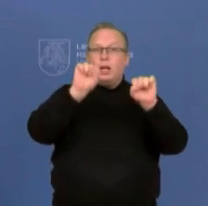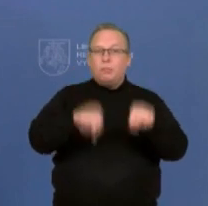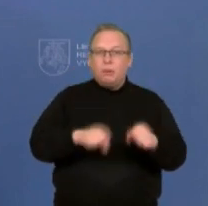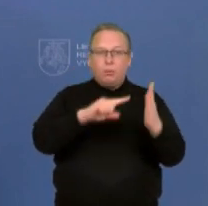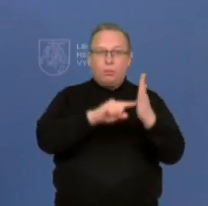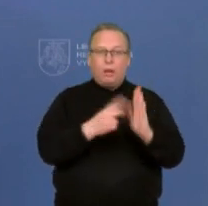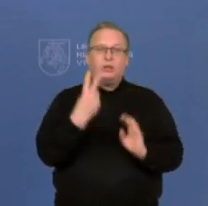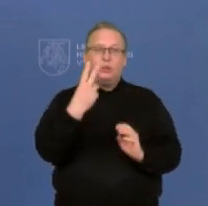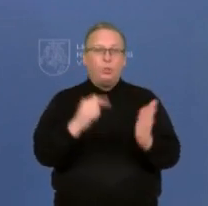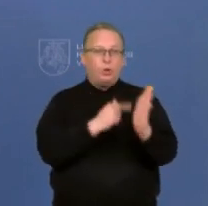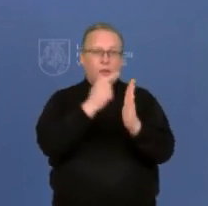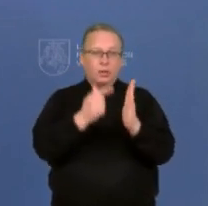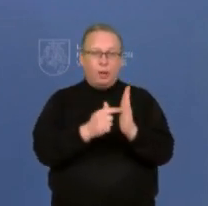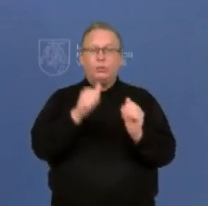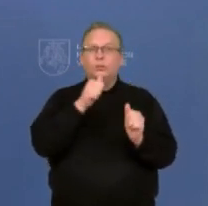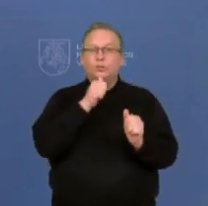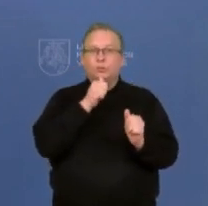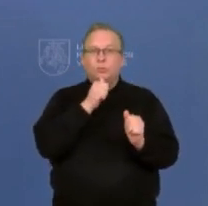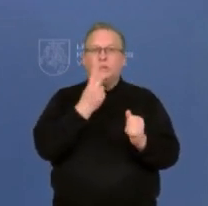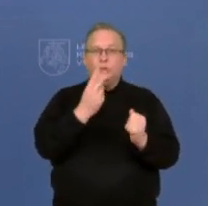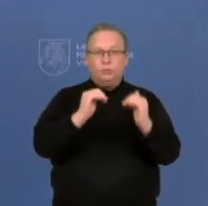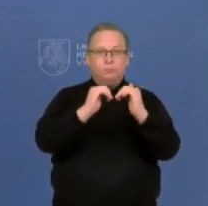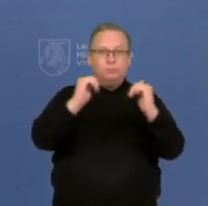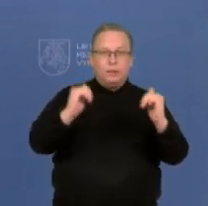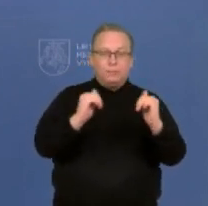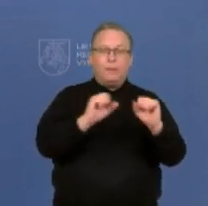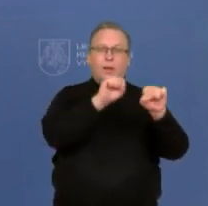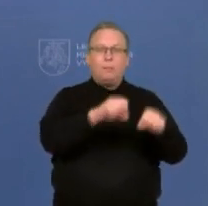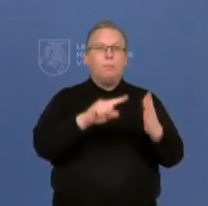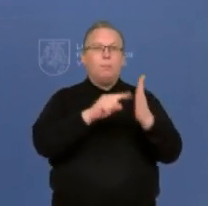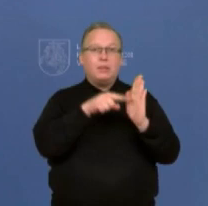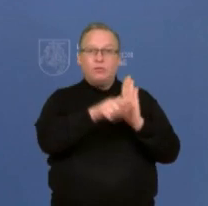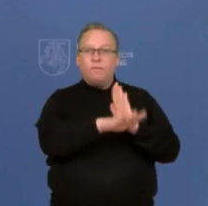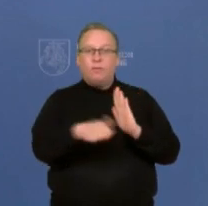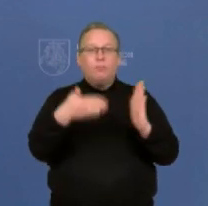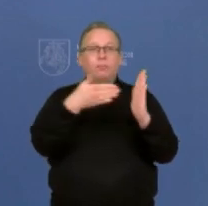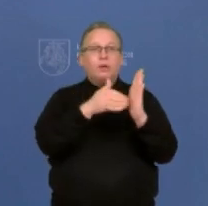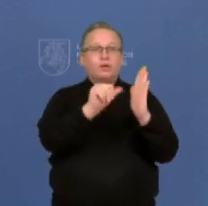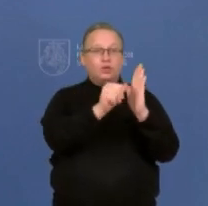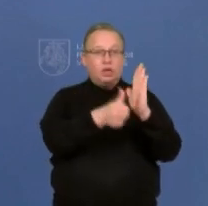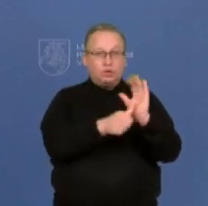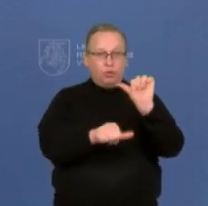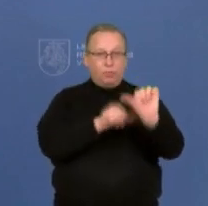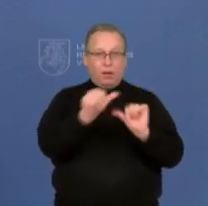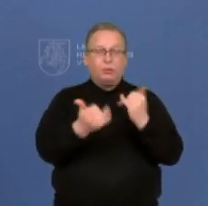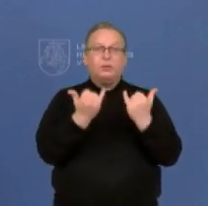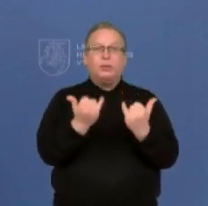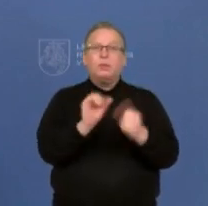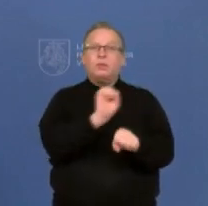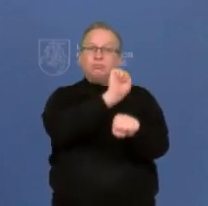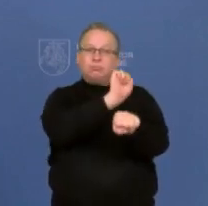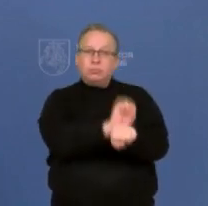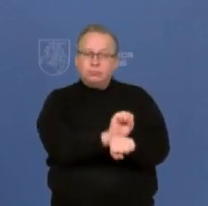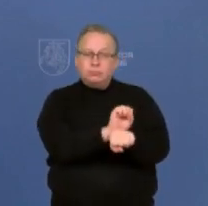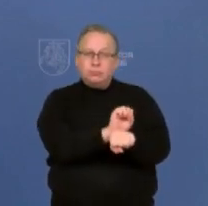klausimus. Turėsiu juos galbūt išskirstysiu, tai pirmiausiai apie galimybių pasą vaikam iki 16 metų. Yra stabdomas jo